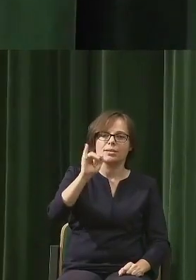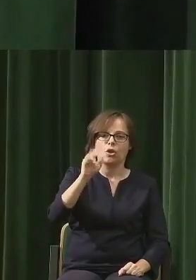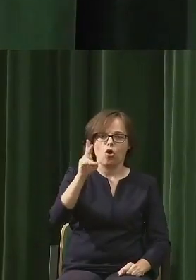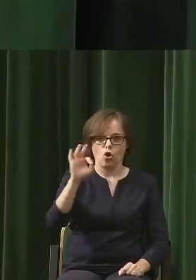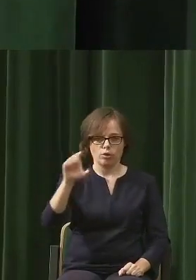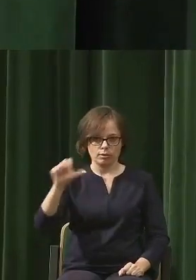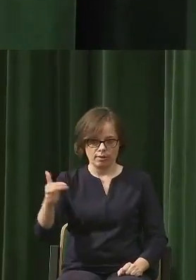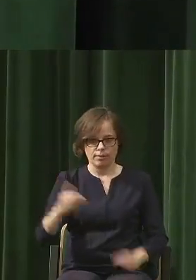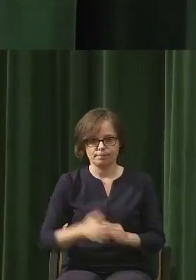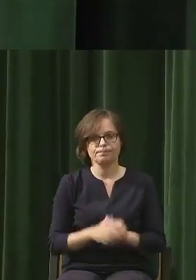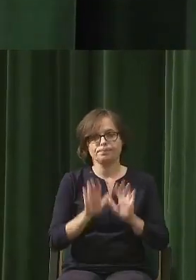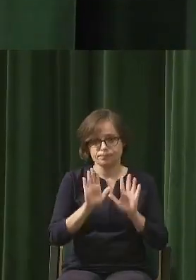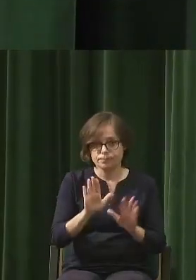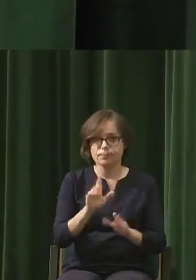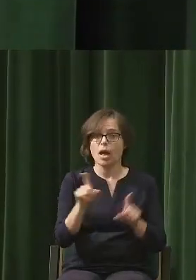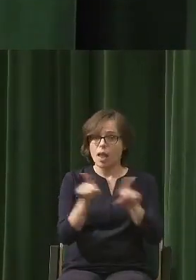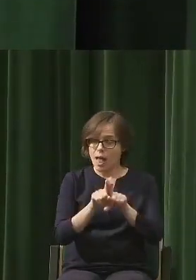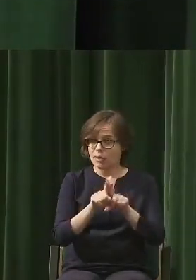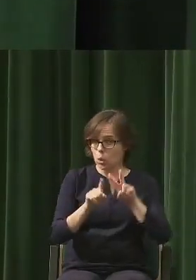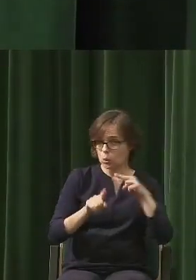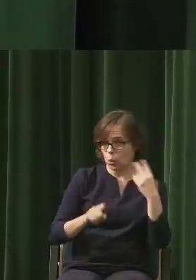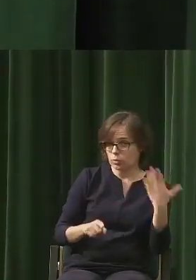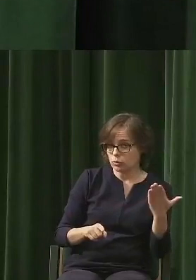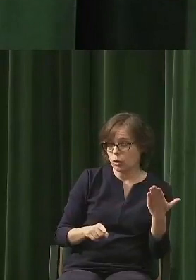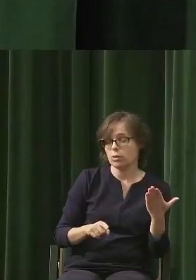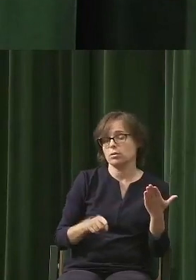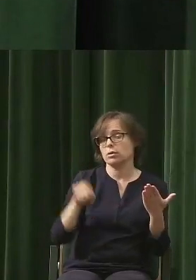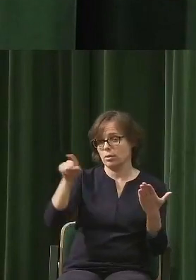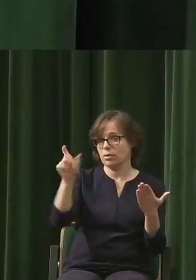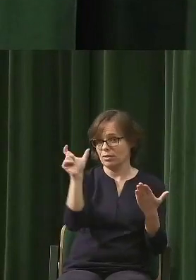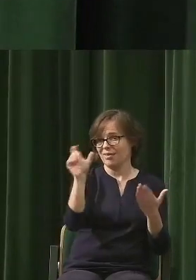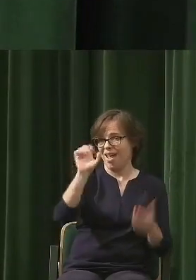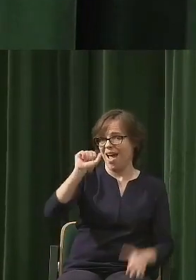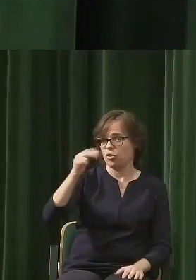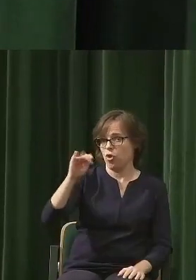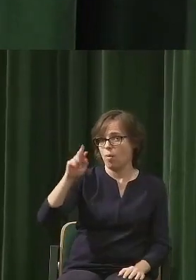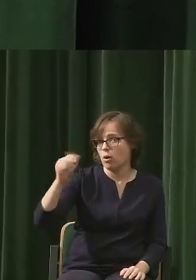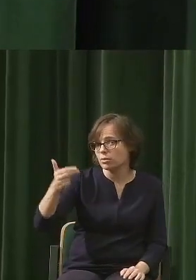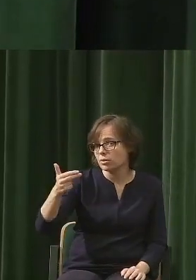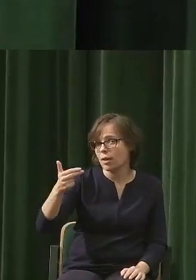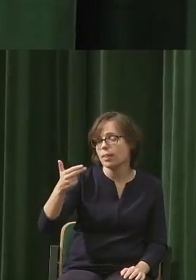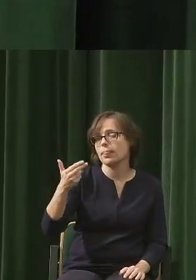drugiej strony ten antropocen tak nam koresponduje z taką,